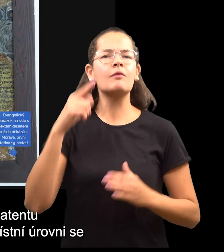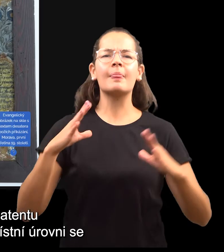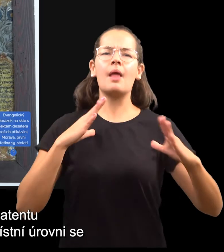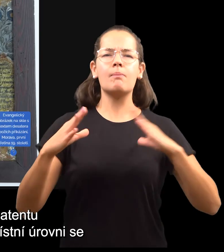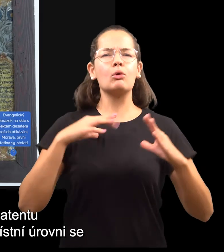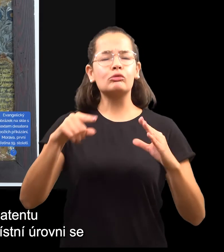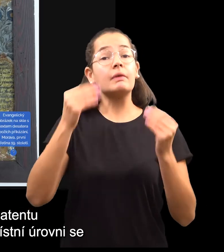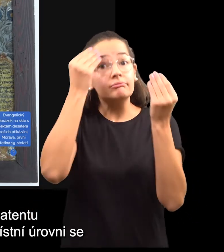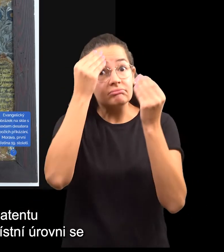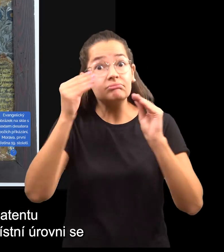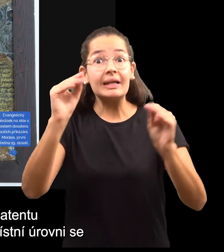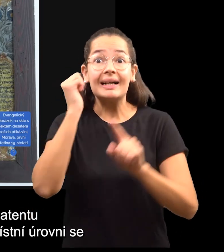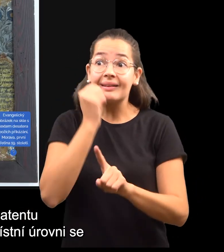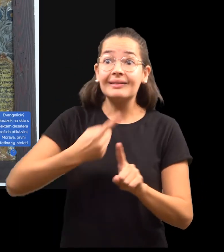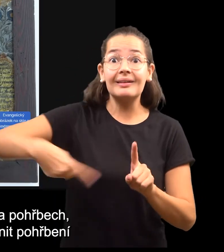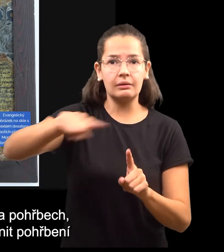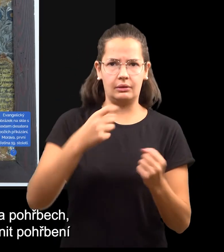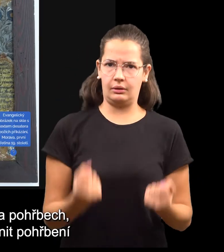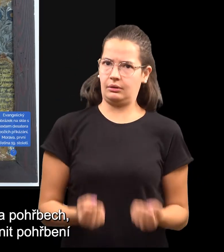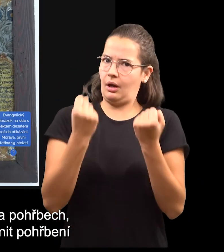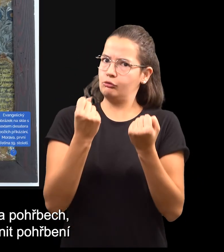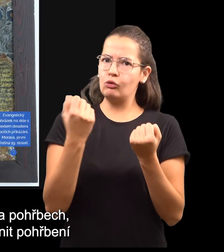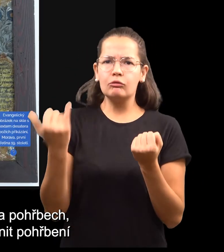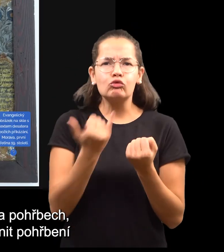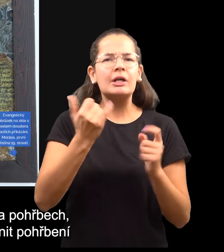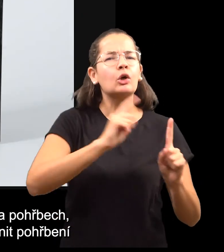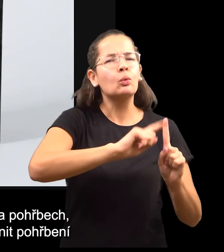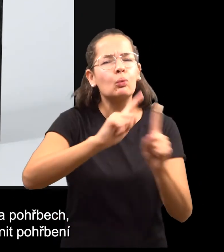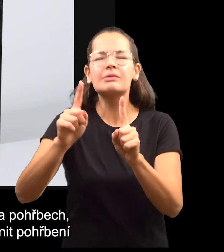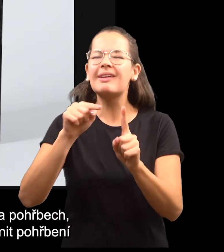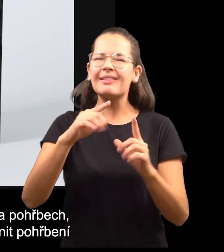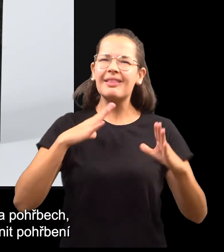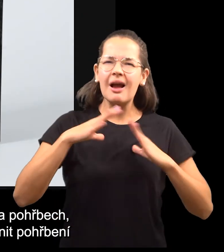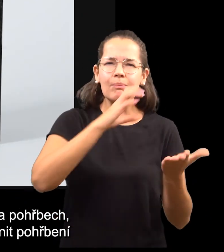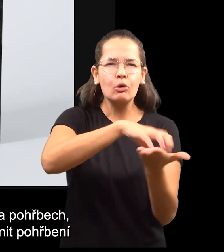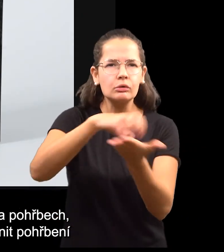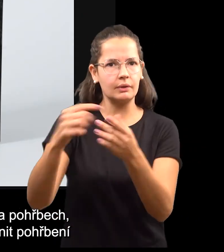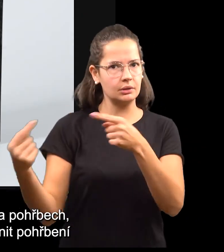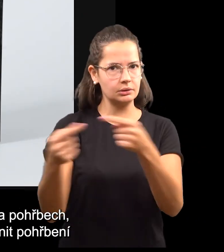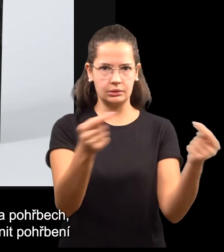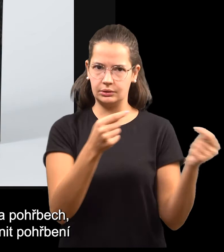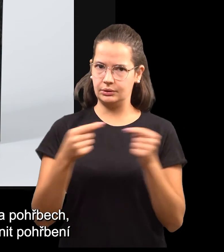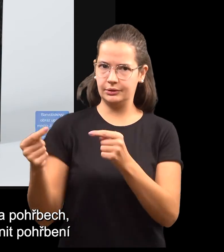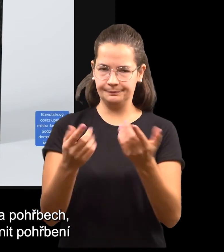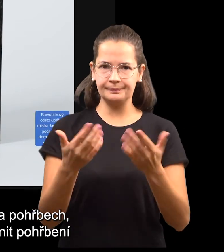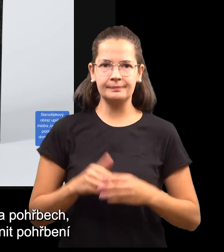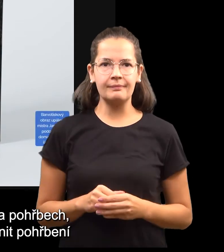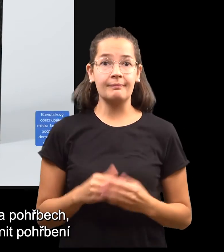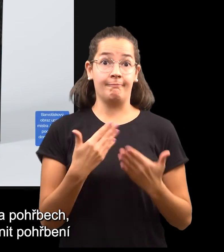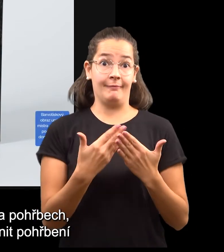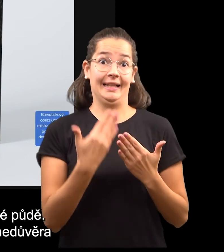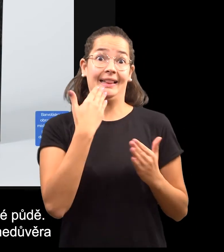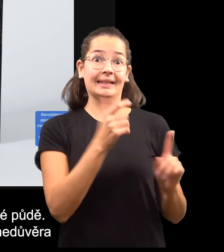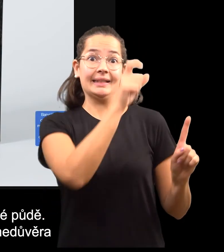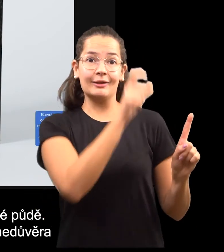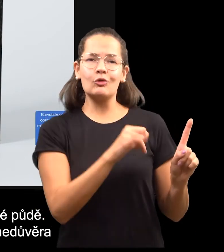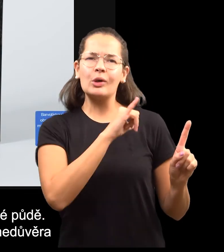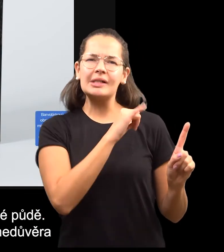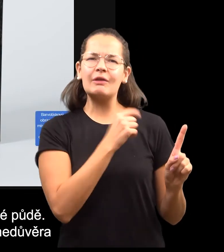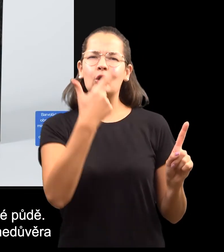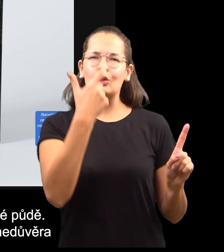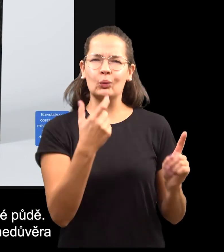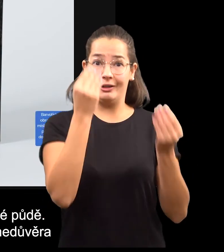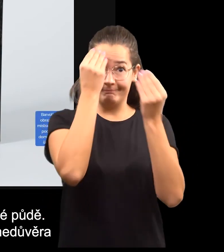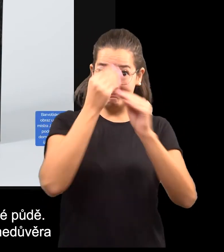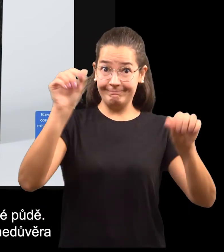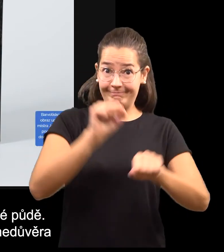nepokoje. Na místní úrovni se jednalo například o spory na pohřbech, kdy se katolíci snažili zabránit pohřbení nekatolíků